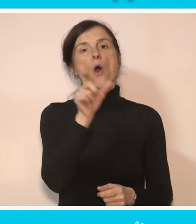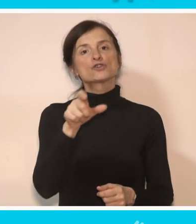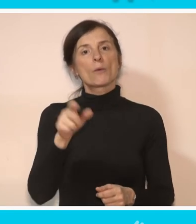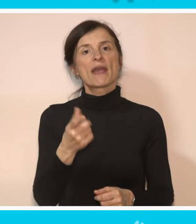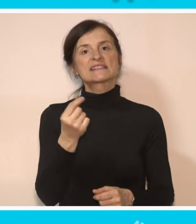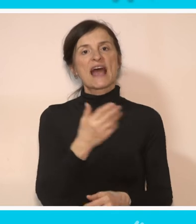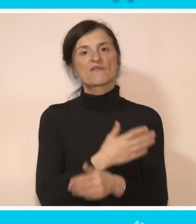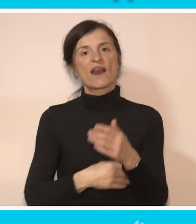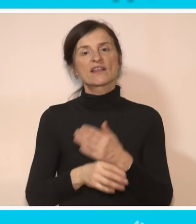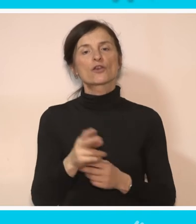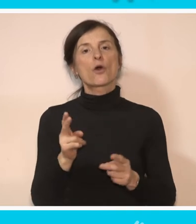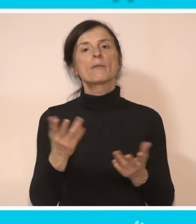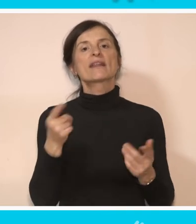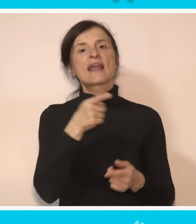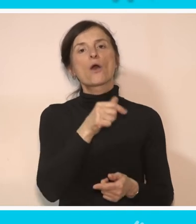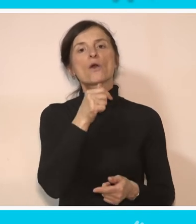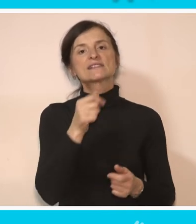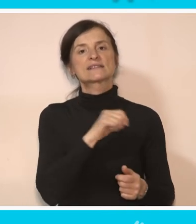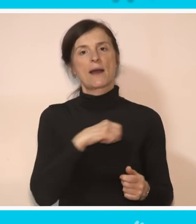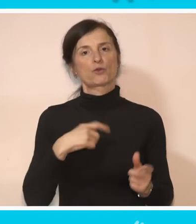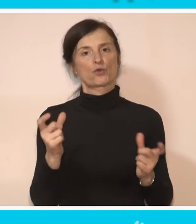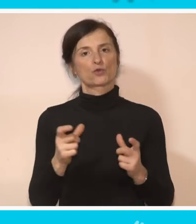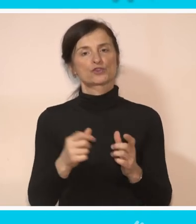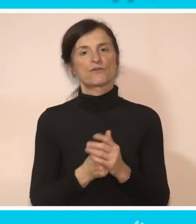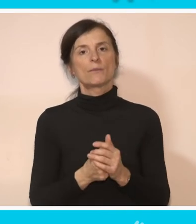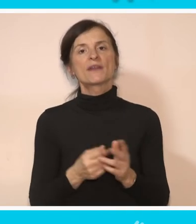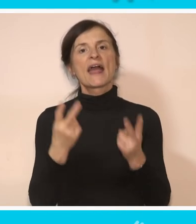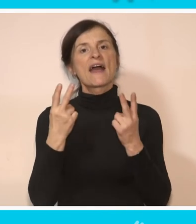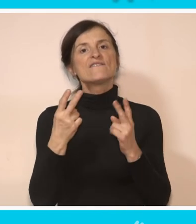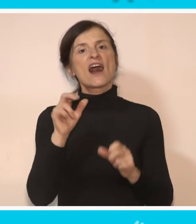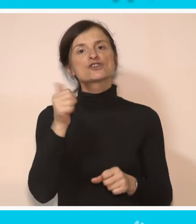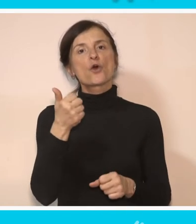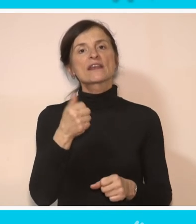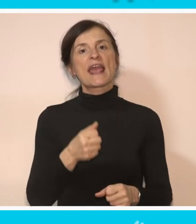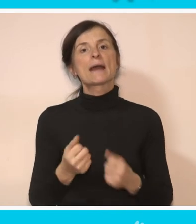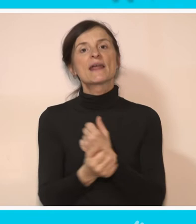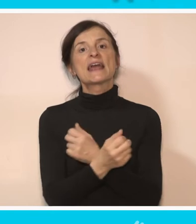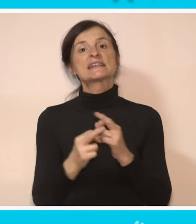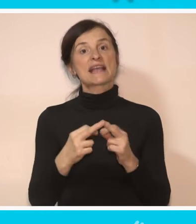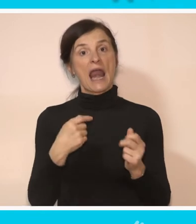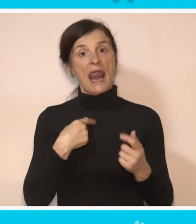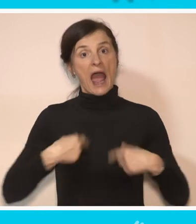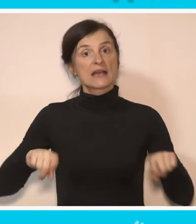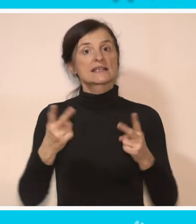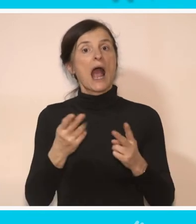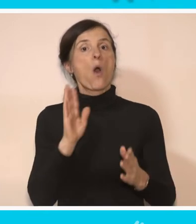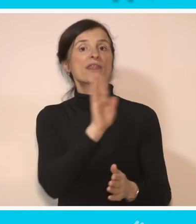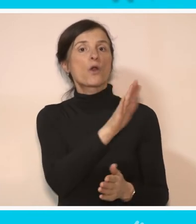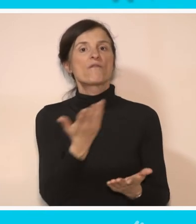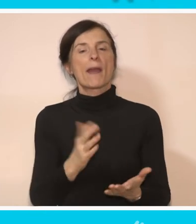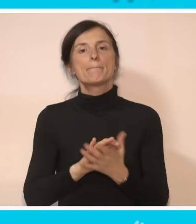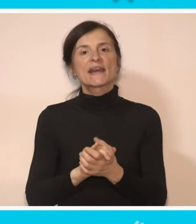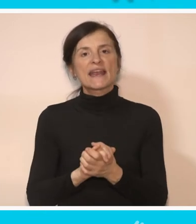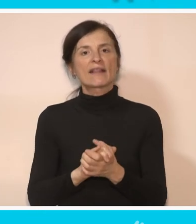osobe sa invaliditetom, kao i za samo društvo. Važna je za nas, kao njihove sugrađane,